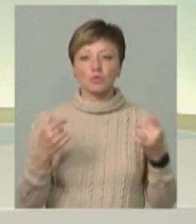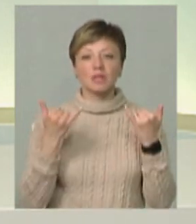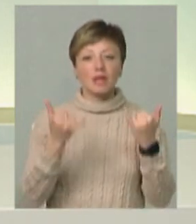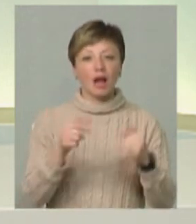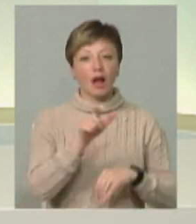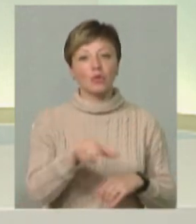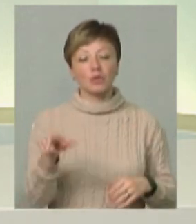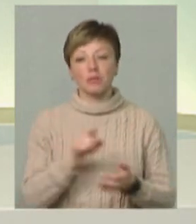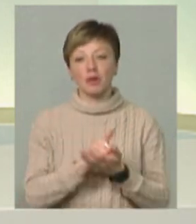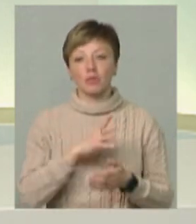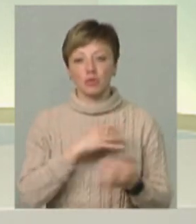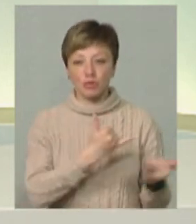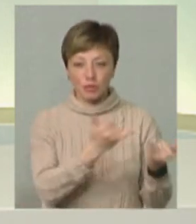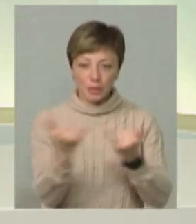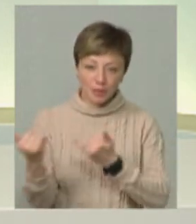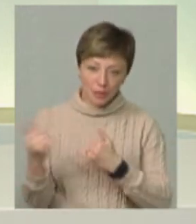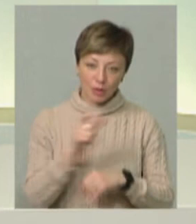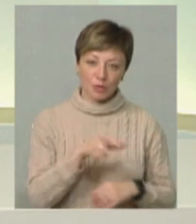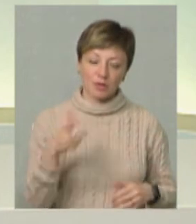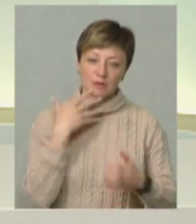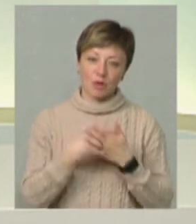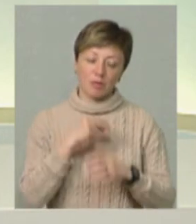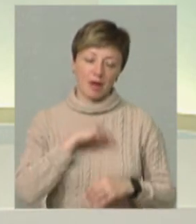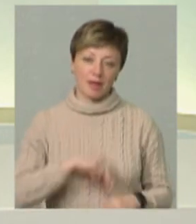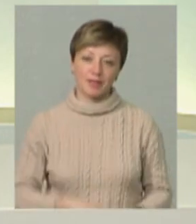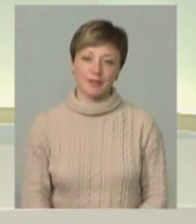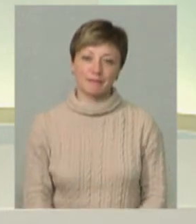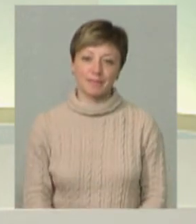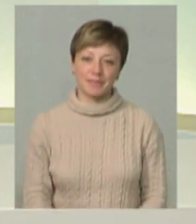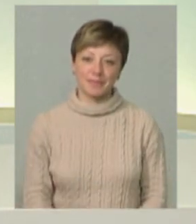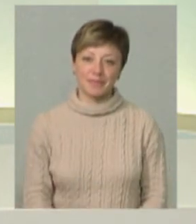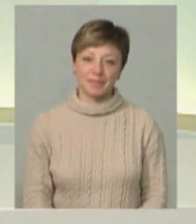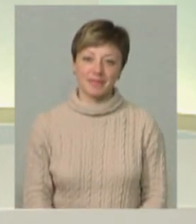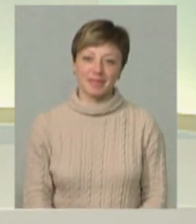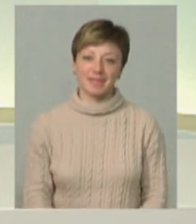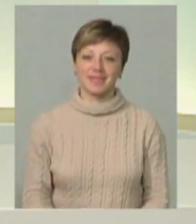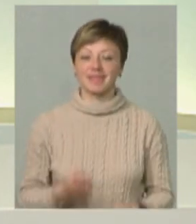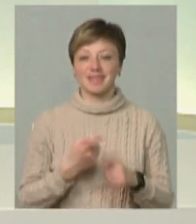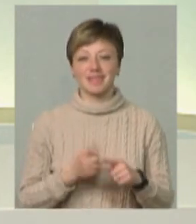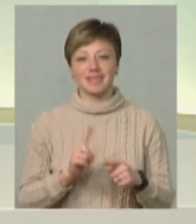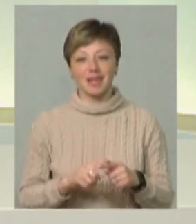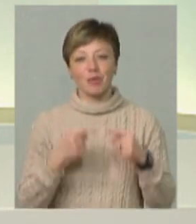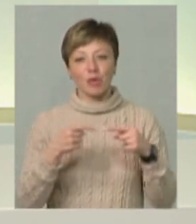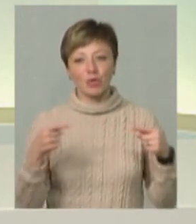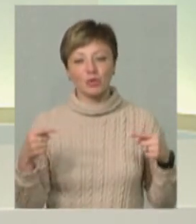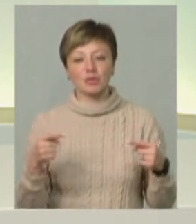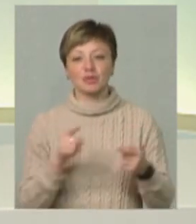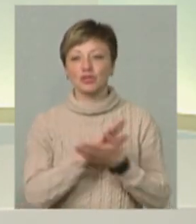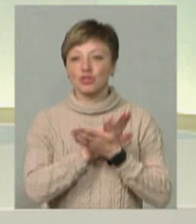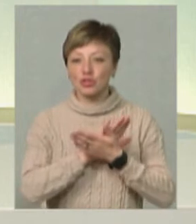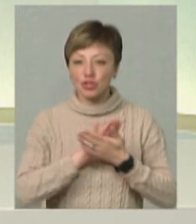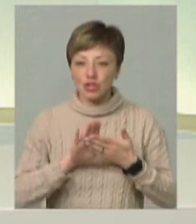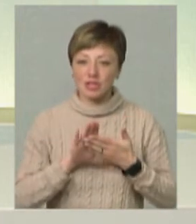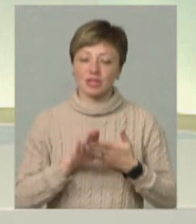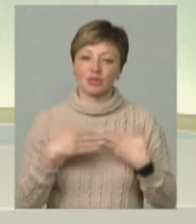тому що ми служимо людям у своєї праці. І ця продукція є абсолютно екологічно чиста